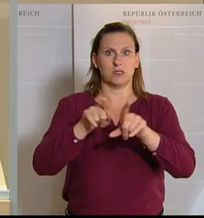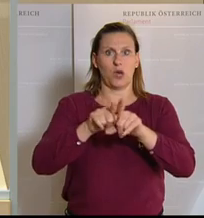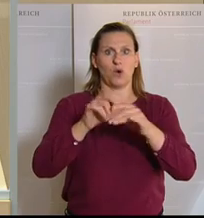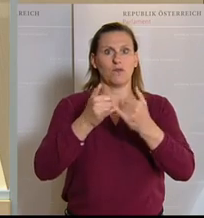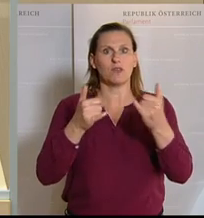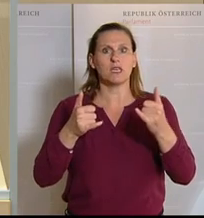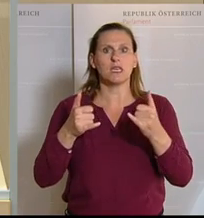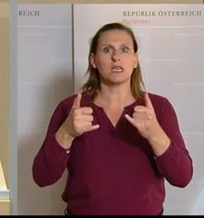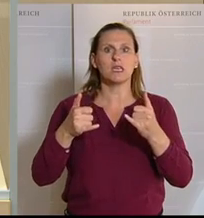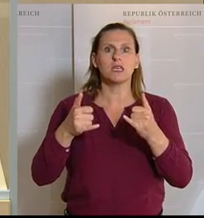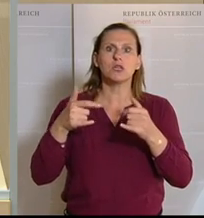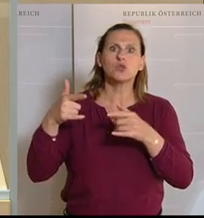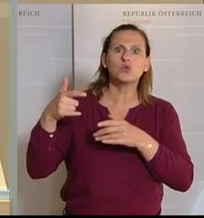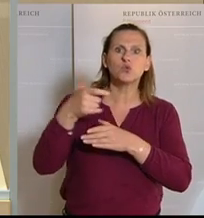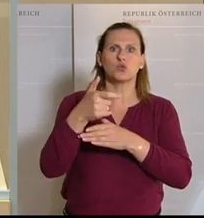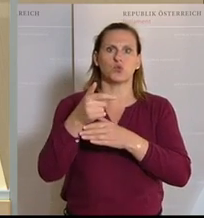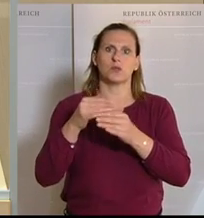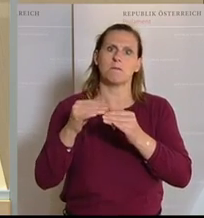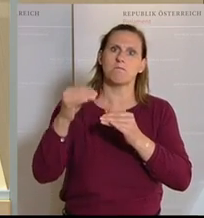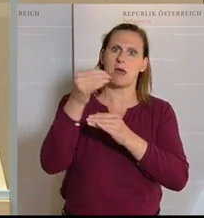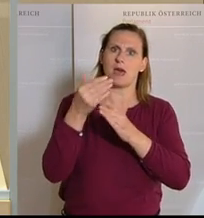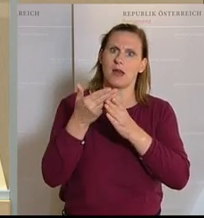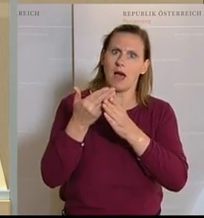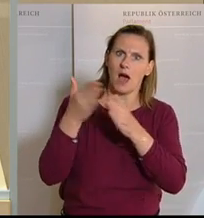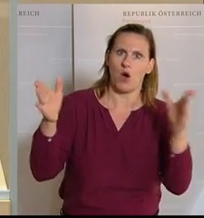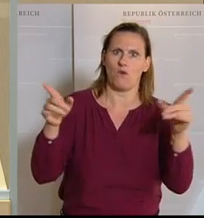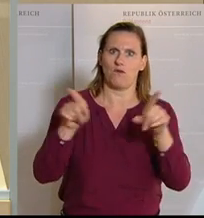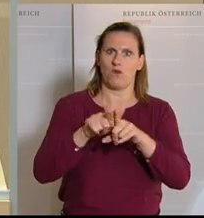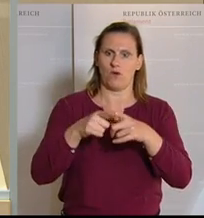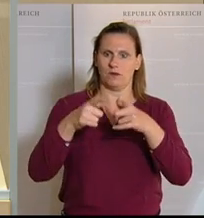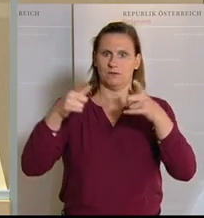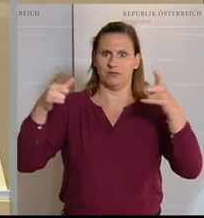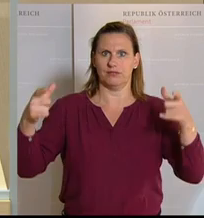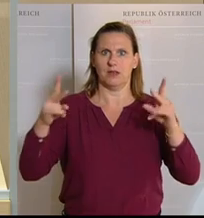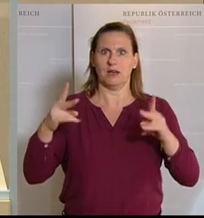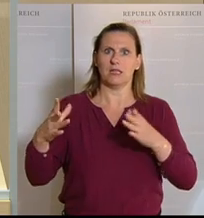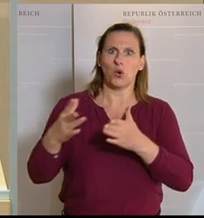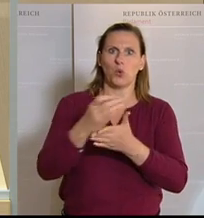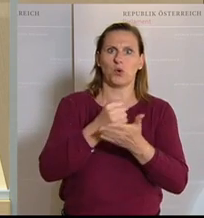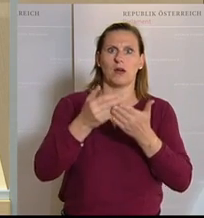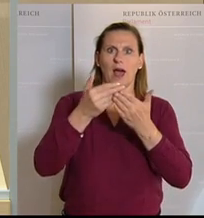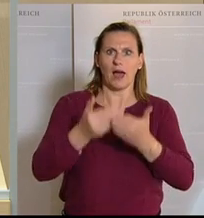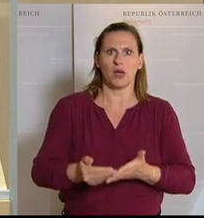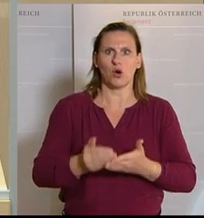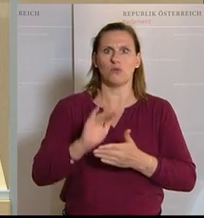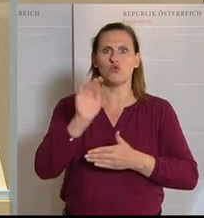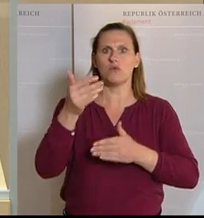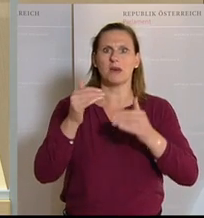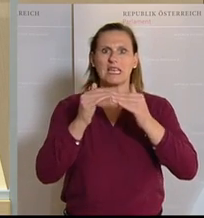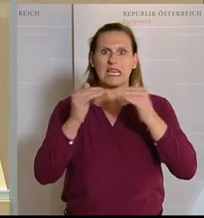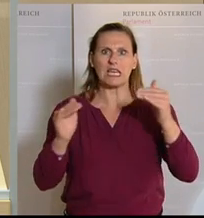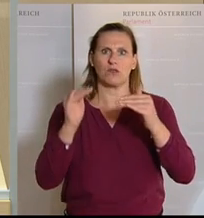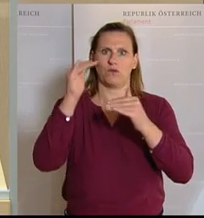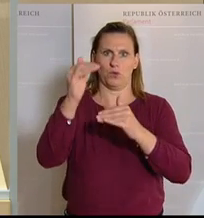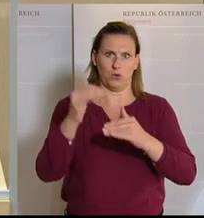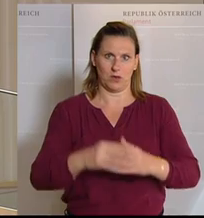Zuschüsse erweitert und für mehr Künstlerinnen und Künstler geöffnet, auch für jene, die mit ihrem Gesamteinkommen über die monatliche Geringfügigkeitsgrenze